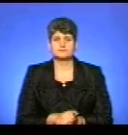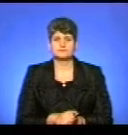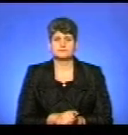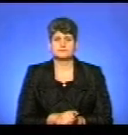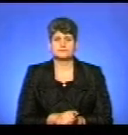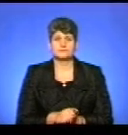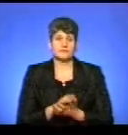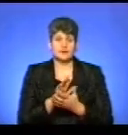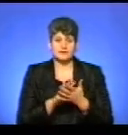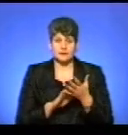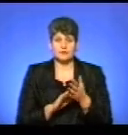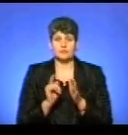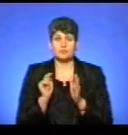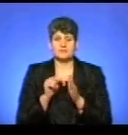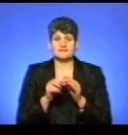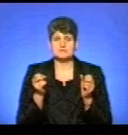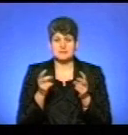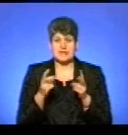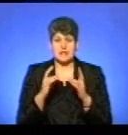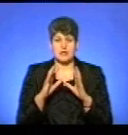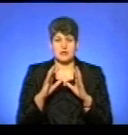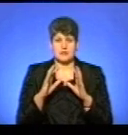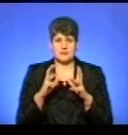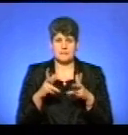Далі препарат потрапляє у спеціальну машину.